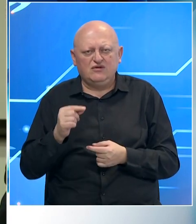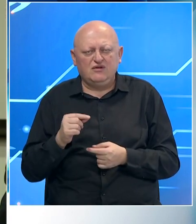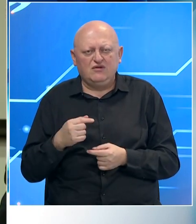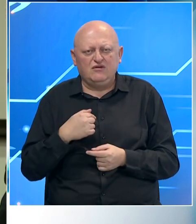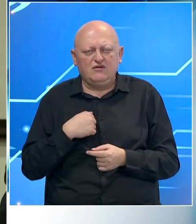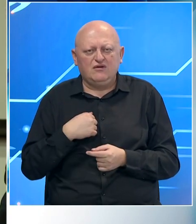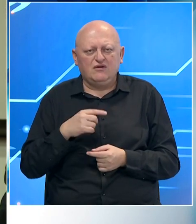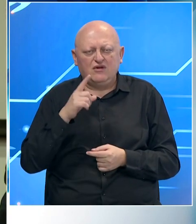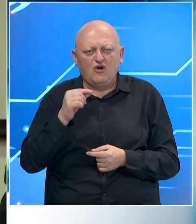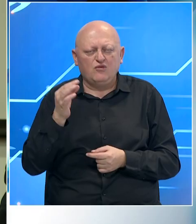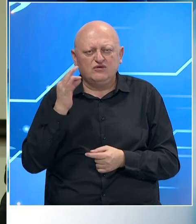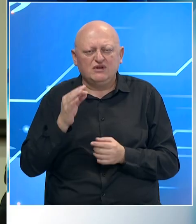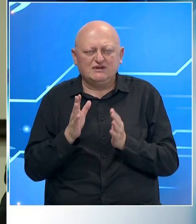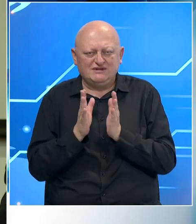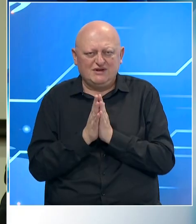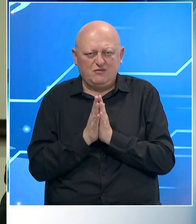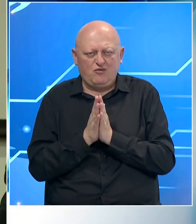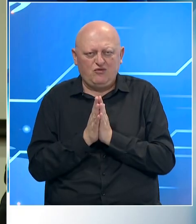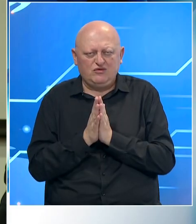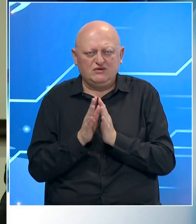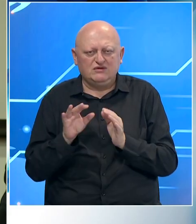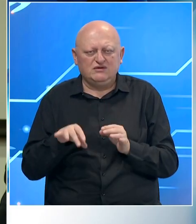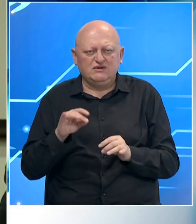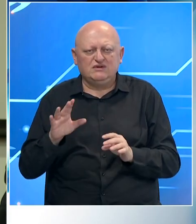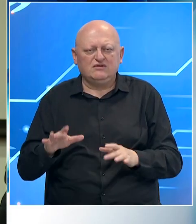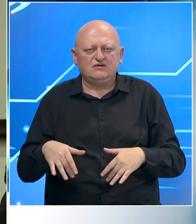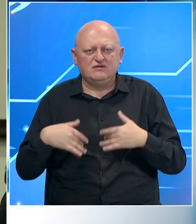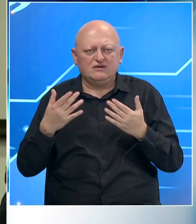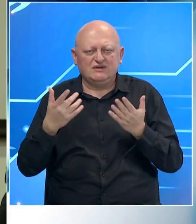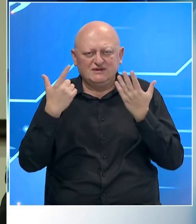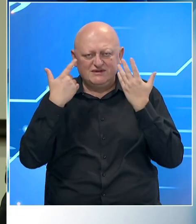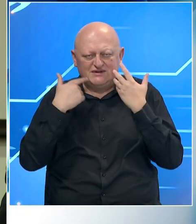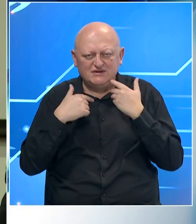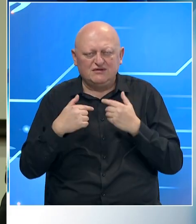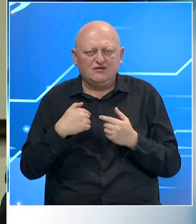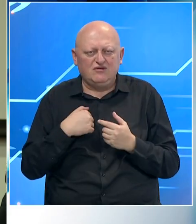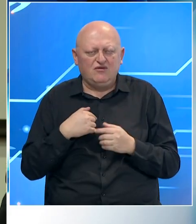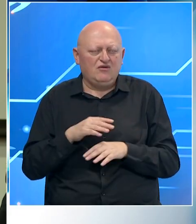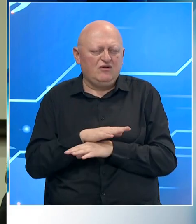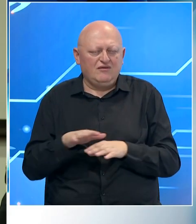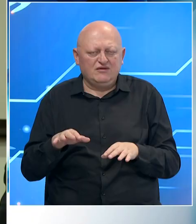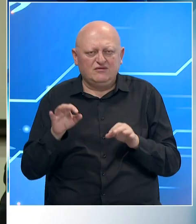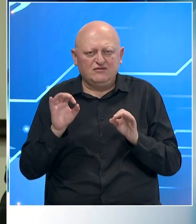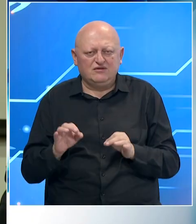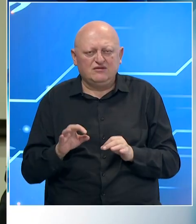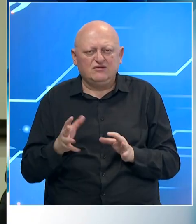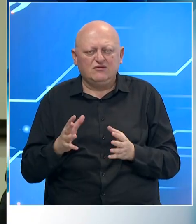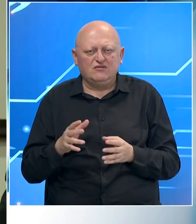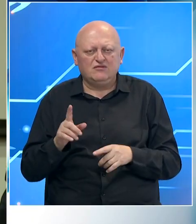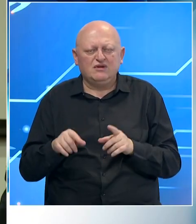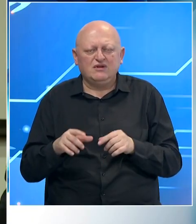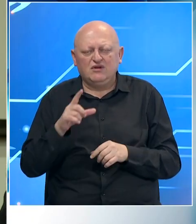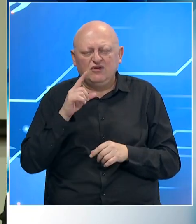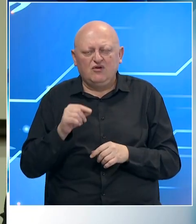Nas je recimo općina Kiseljak zamolila da se izbori odgode za 7 dana. Znači mi smo već sigurni da ćemo možda u nekim